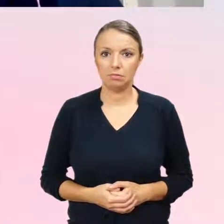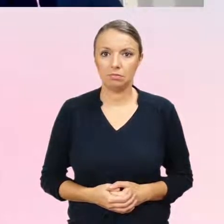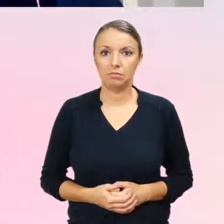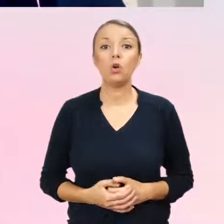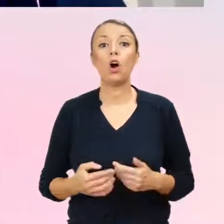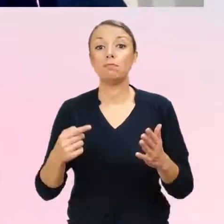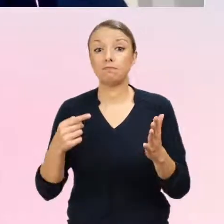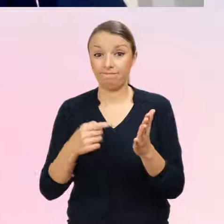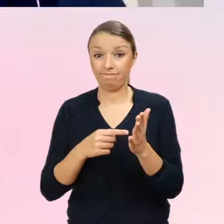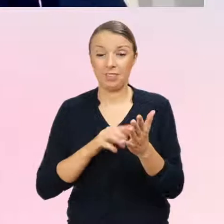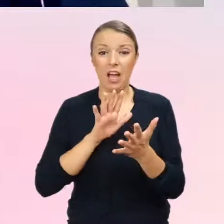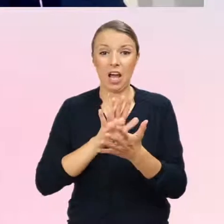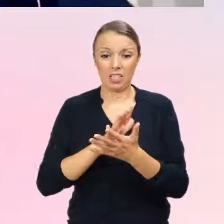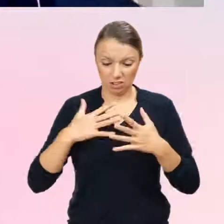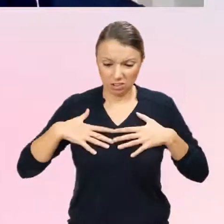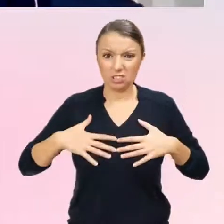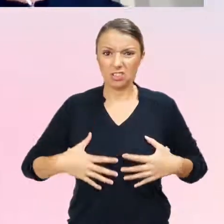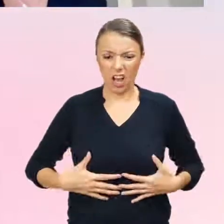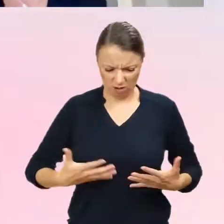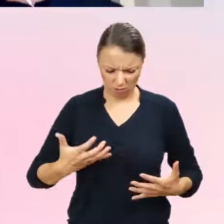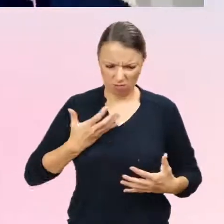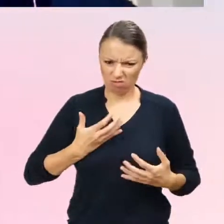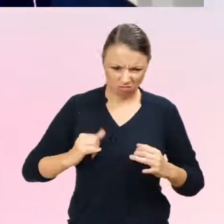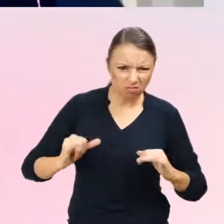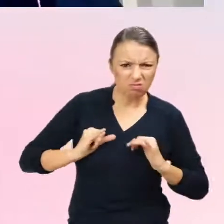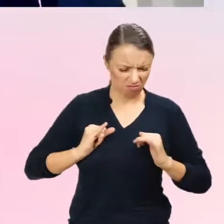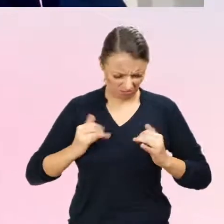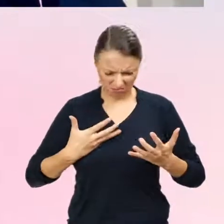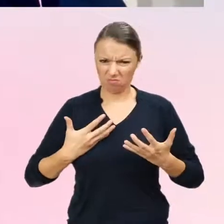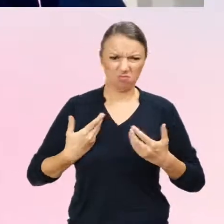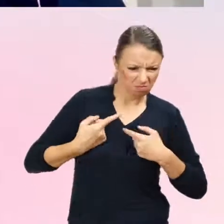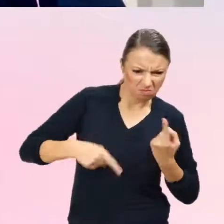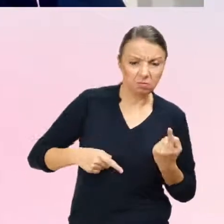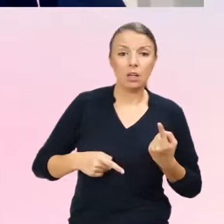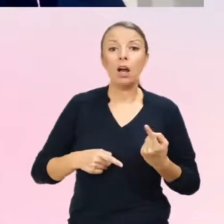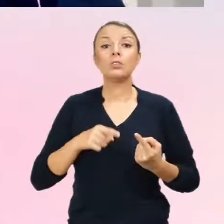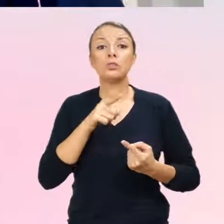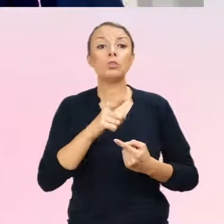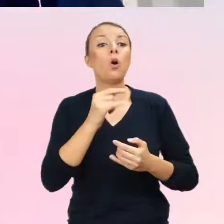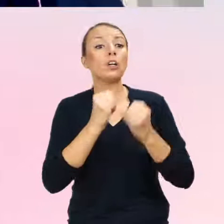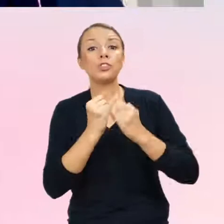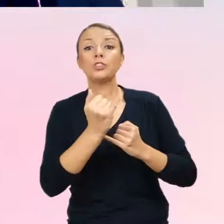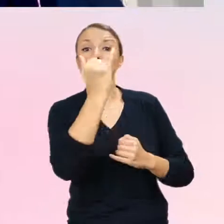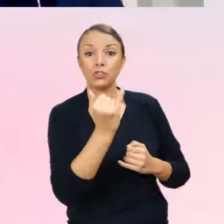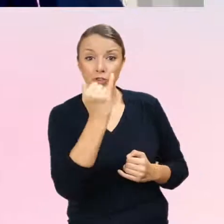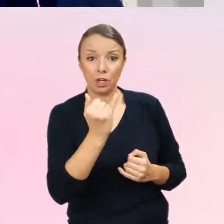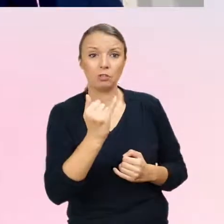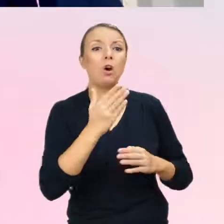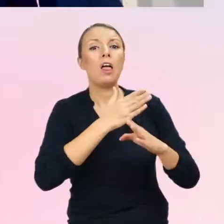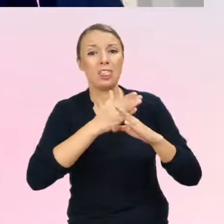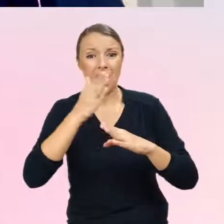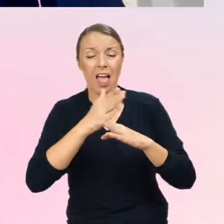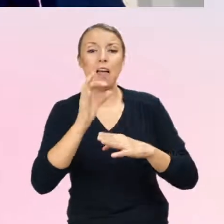dysforia będzie nadal obecna w przypadku, jeżeli dziecko przejawia dysforię płci w okresie